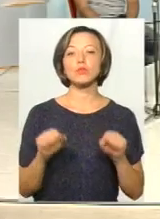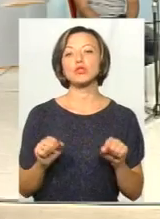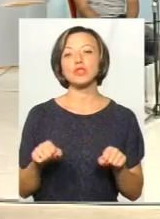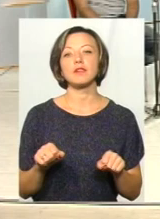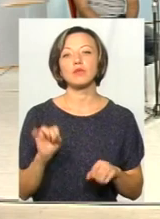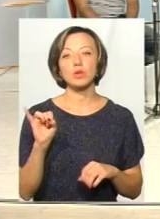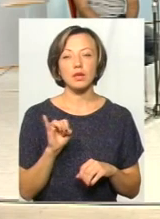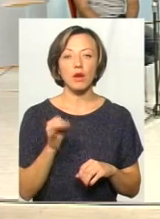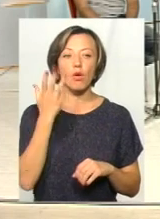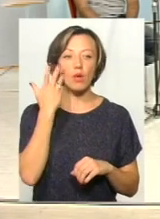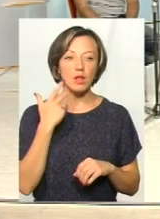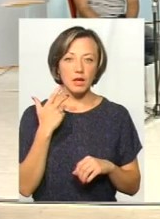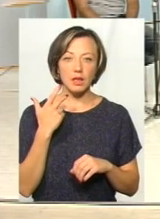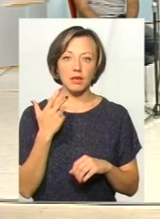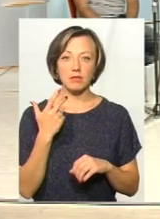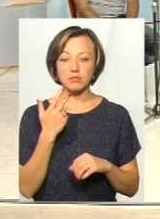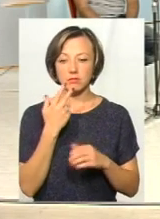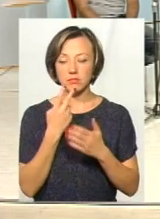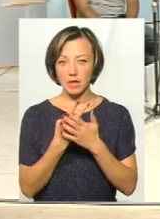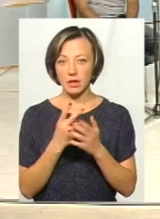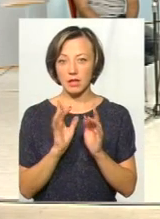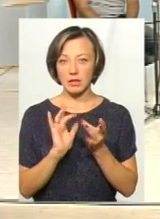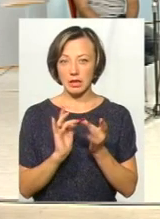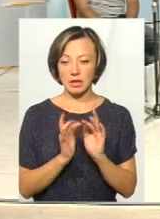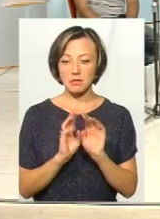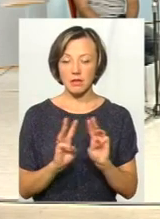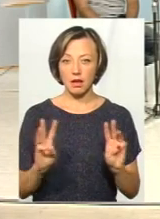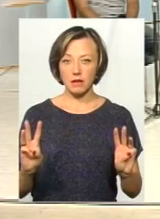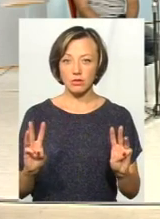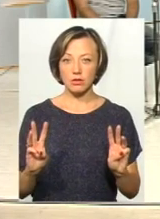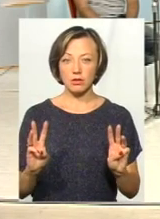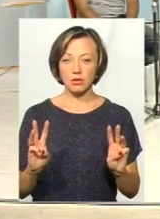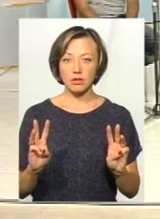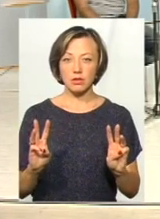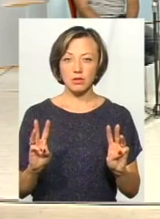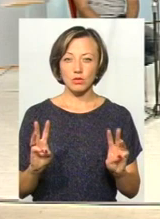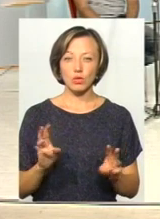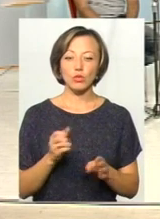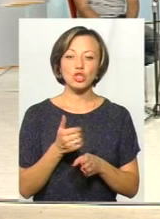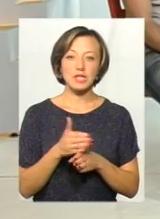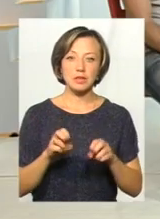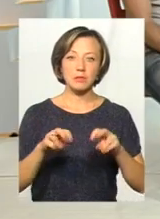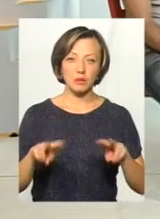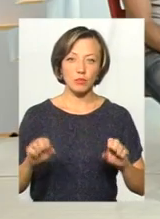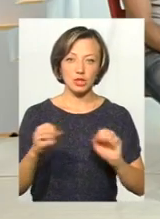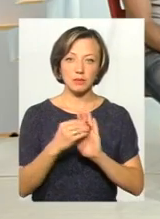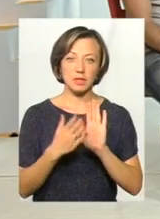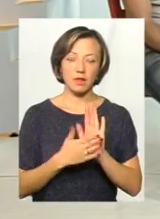І коли заходиш на сайт, частина до частини фахівців можна записатися в